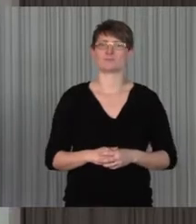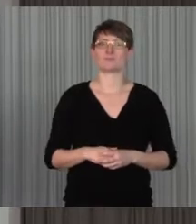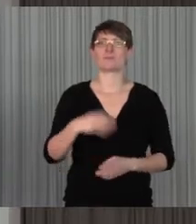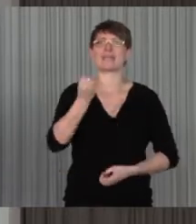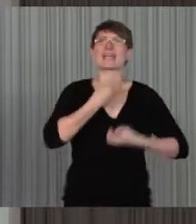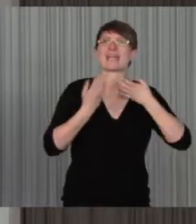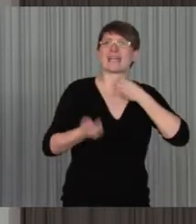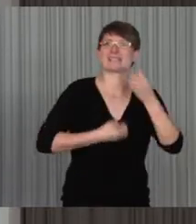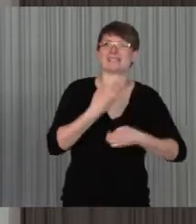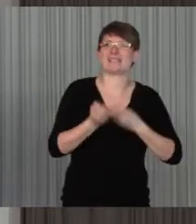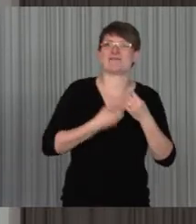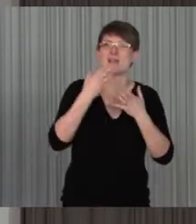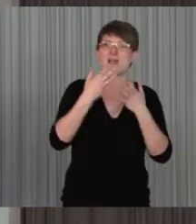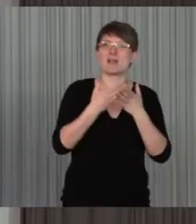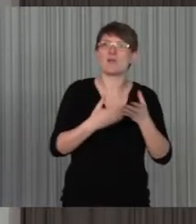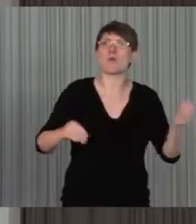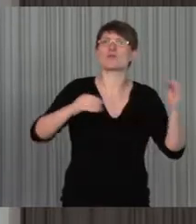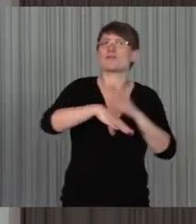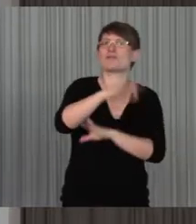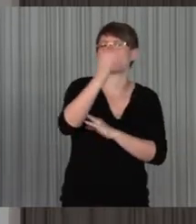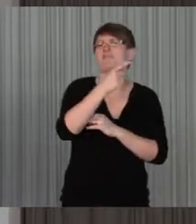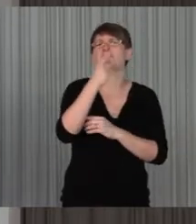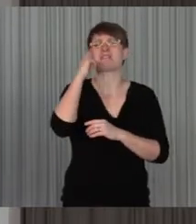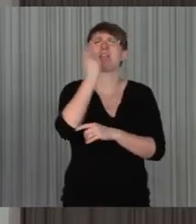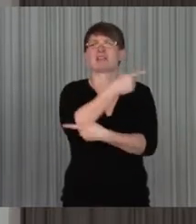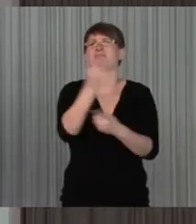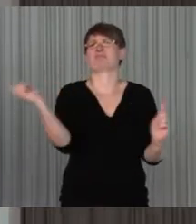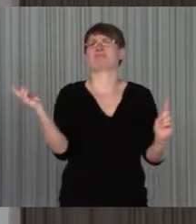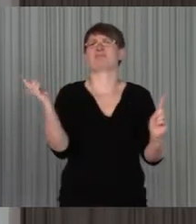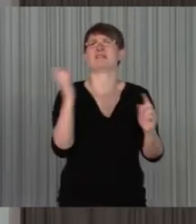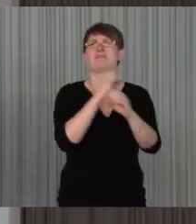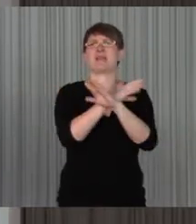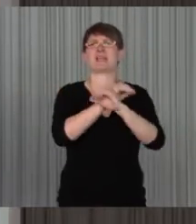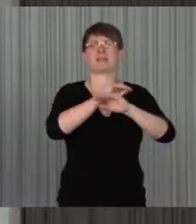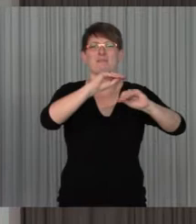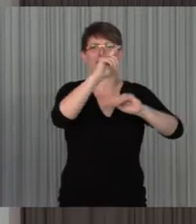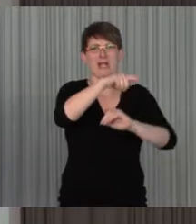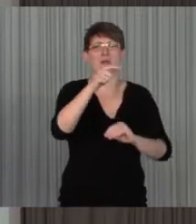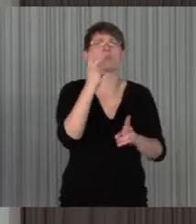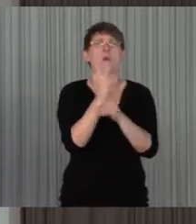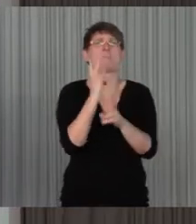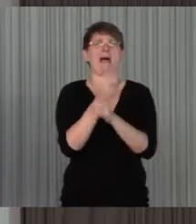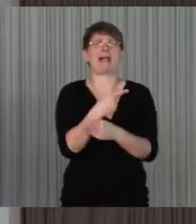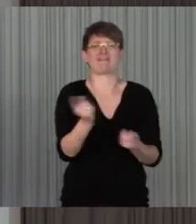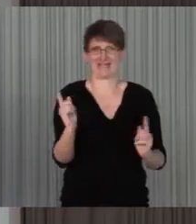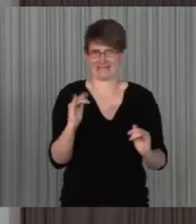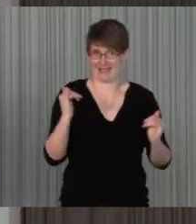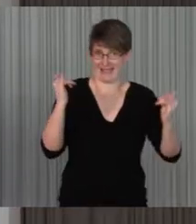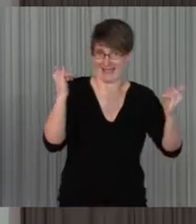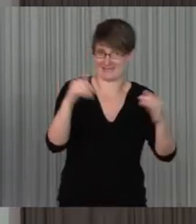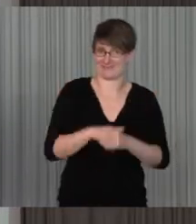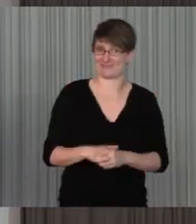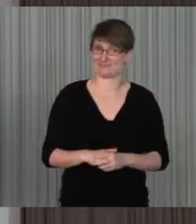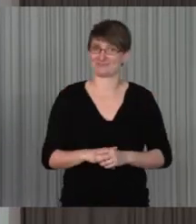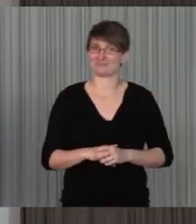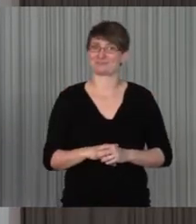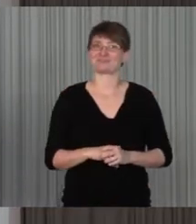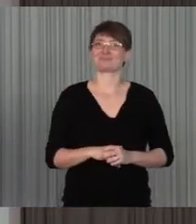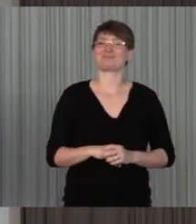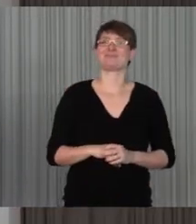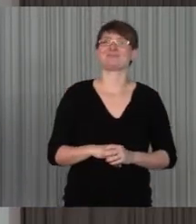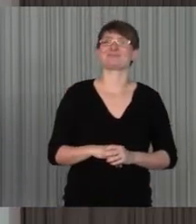Kreativ empfindlich von Lösungen sind Sie, glaube ich, als Medienpädagogin nicht per se, aber in der Regel, weiß ich mal, man braucht nur den Medienpraxis,